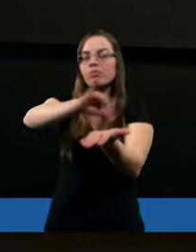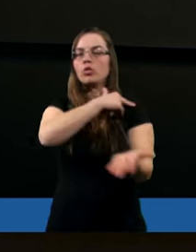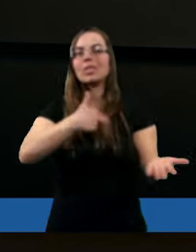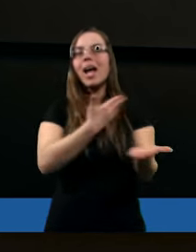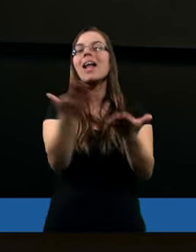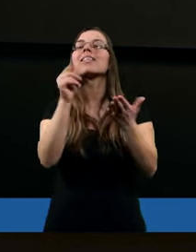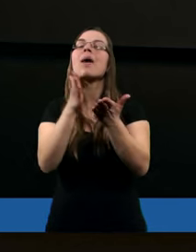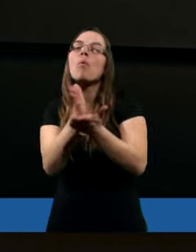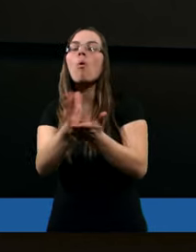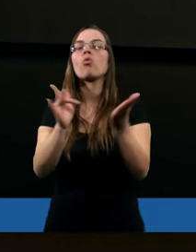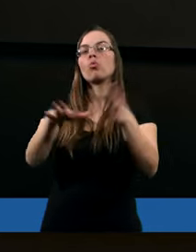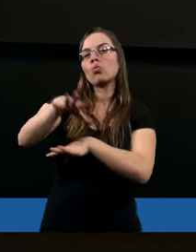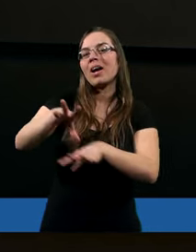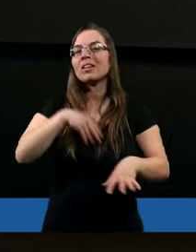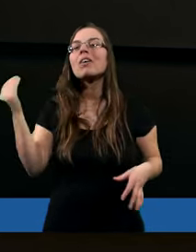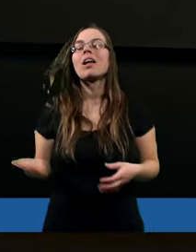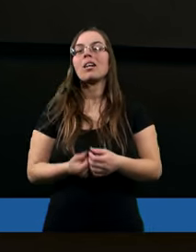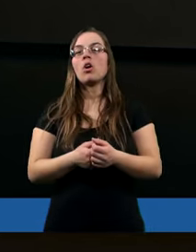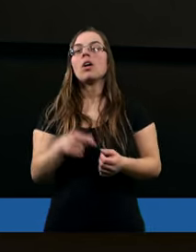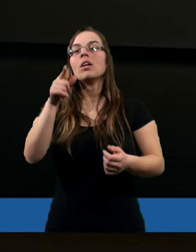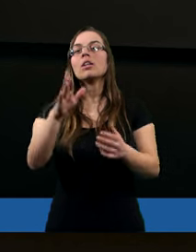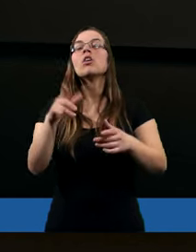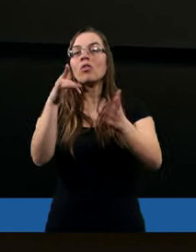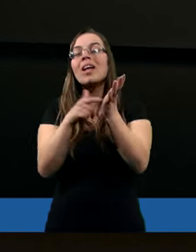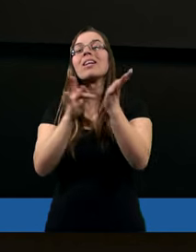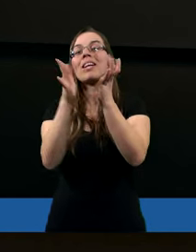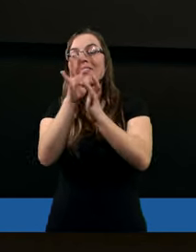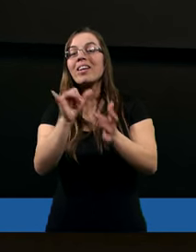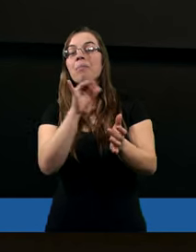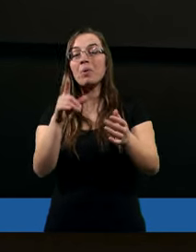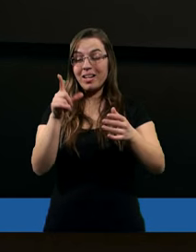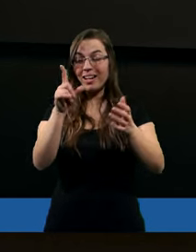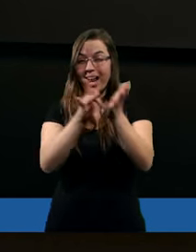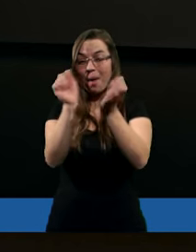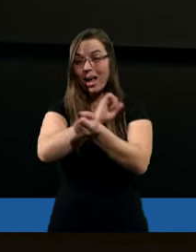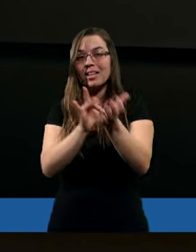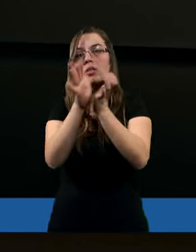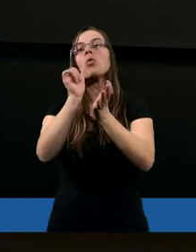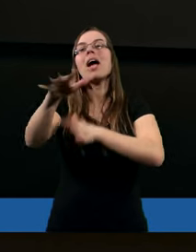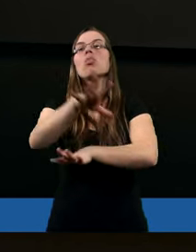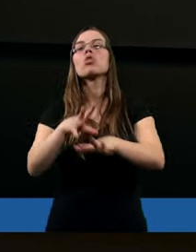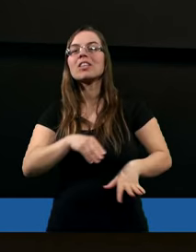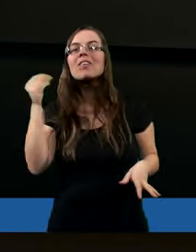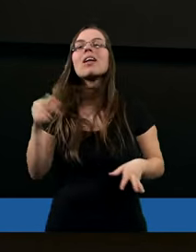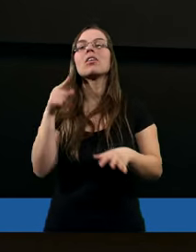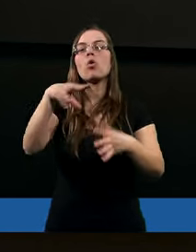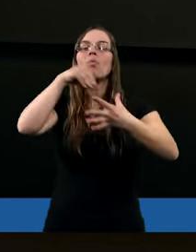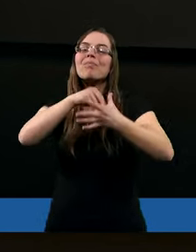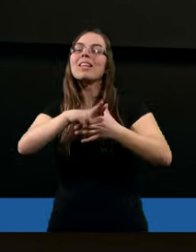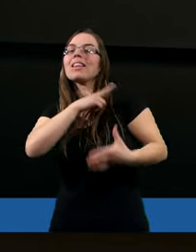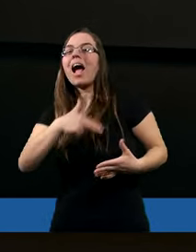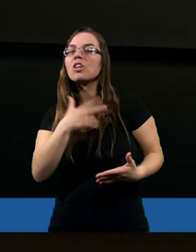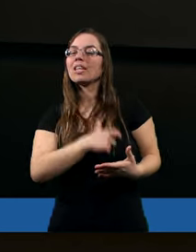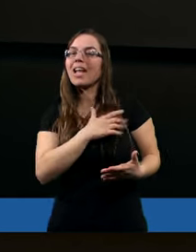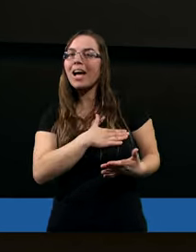który jest z nami. I właśnie zamiast Chrystusa jest teraz Duch Święty. Dlatego On jest, On mieszka w naszych